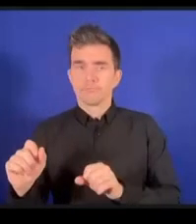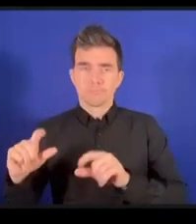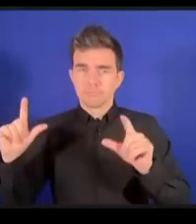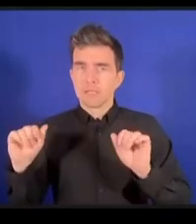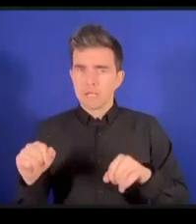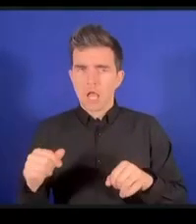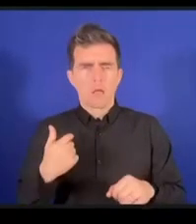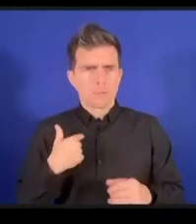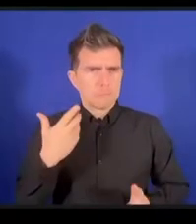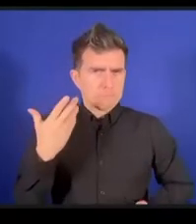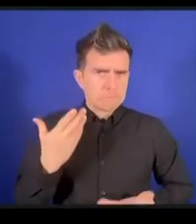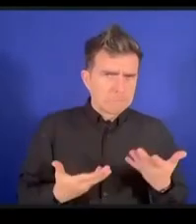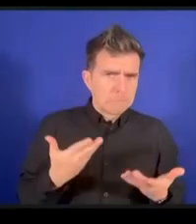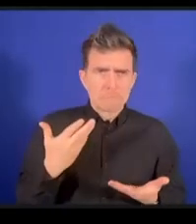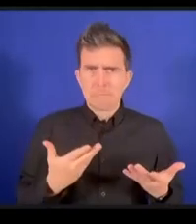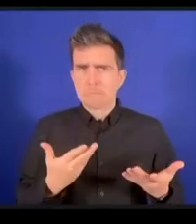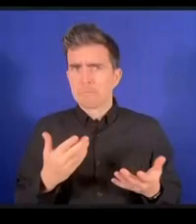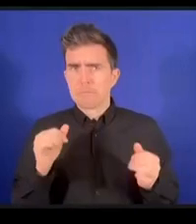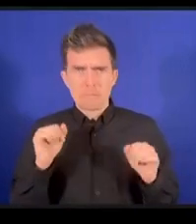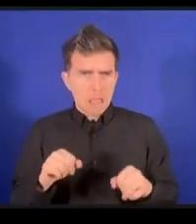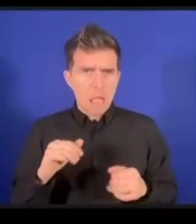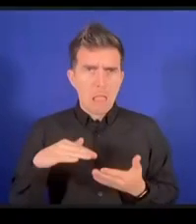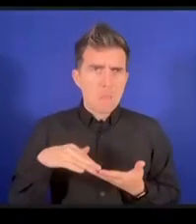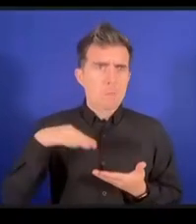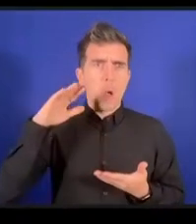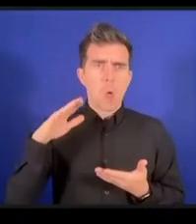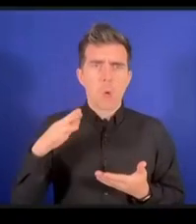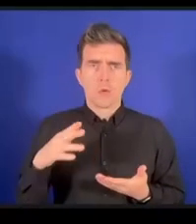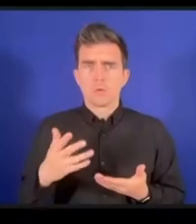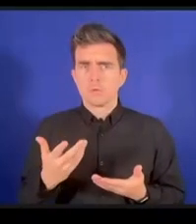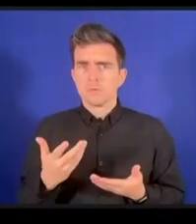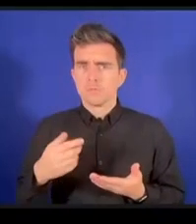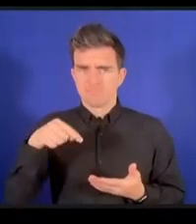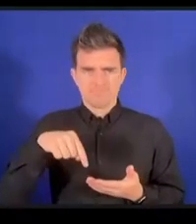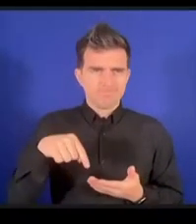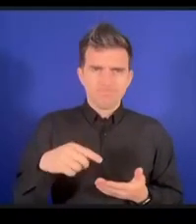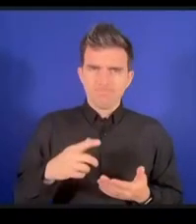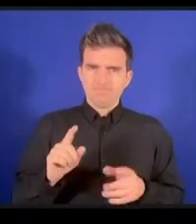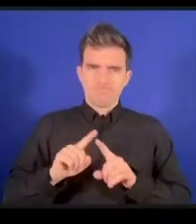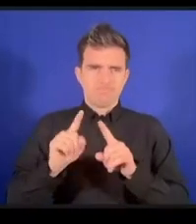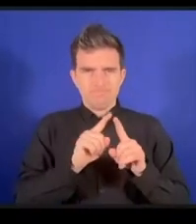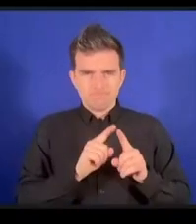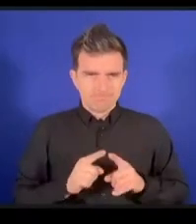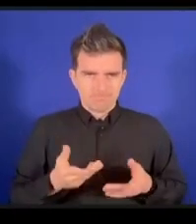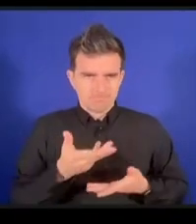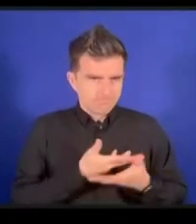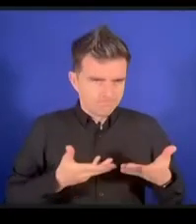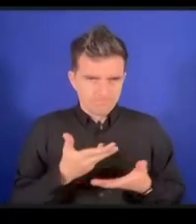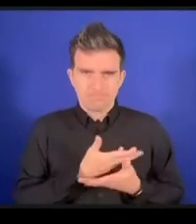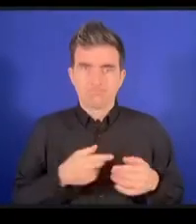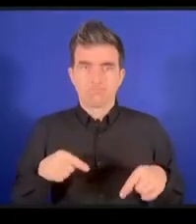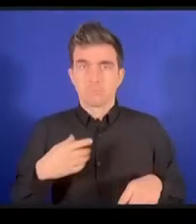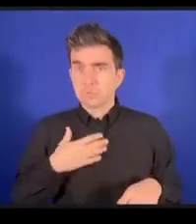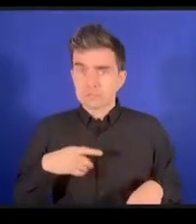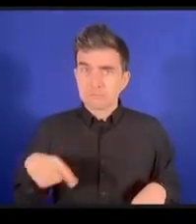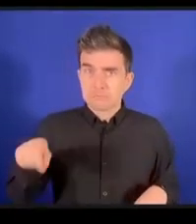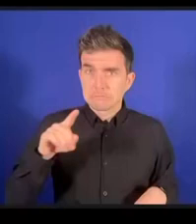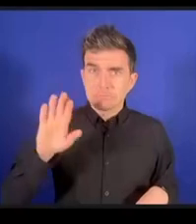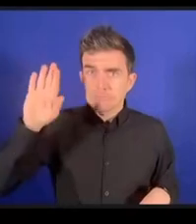他にDCの代表の方で発言したいという方いらっいますか90秒の発言をしたいという方